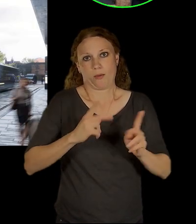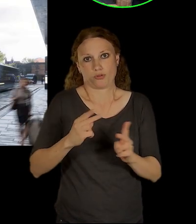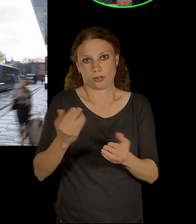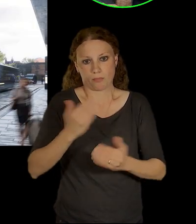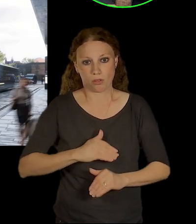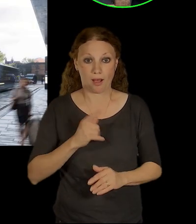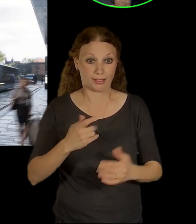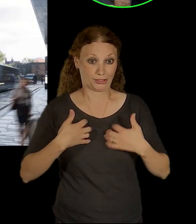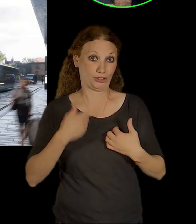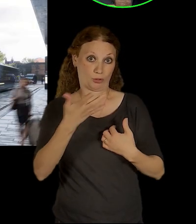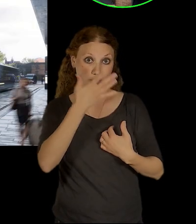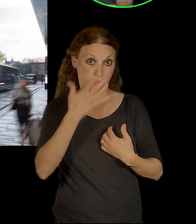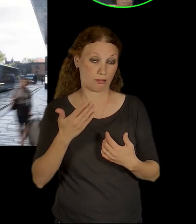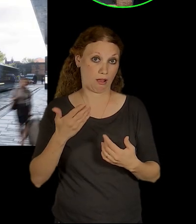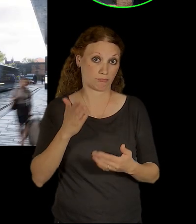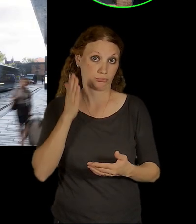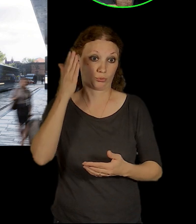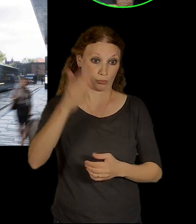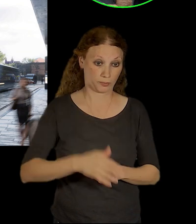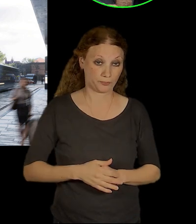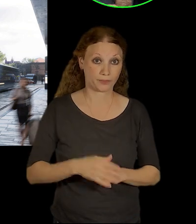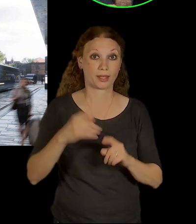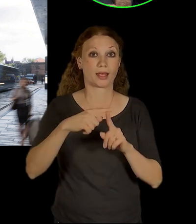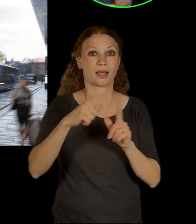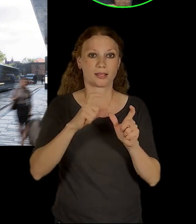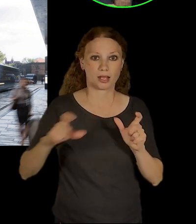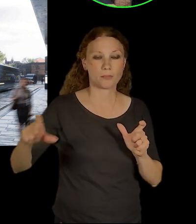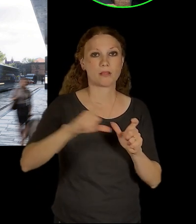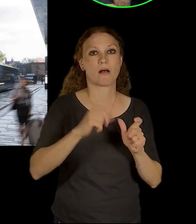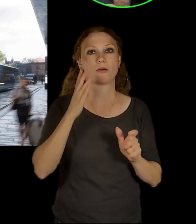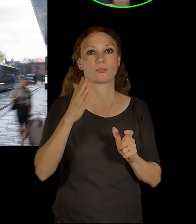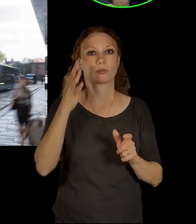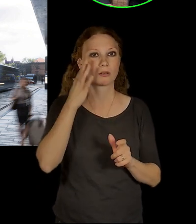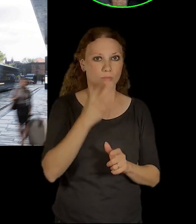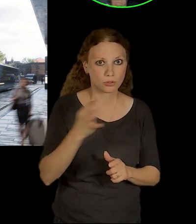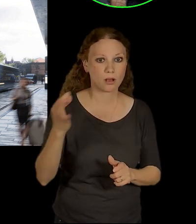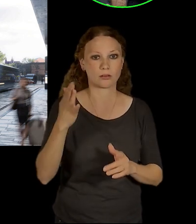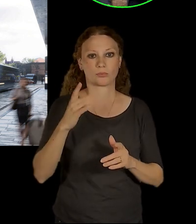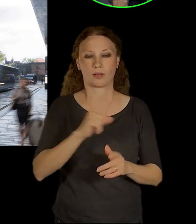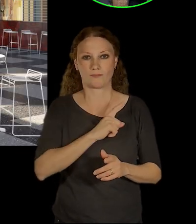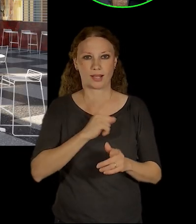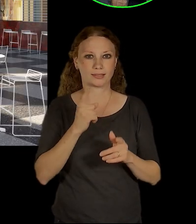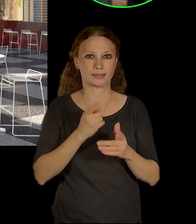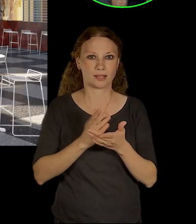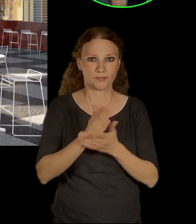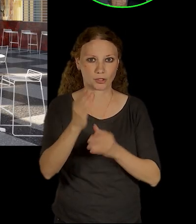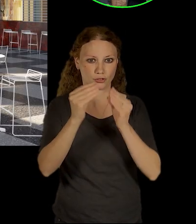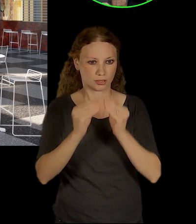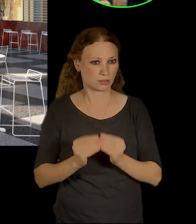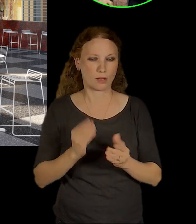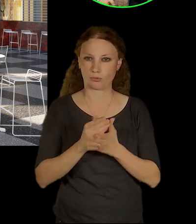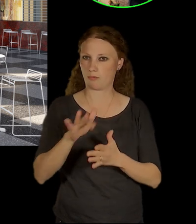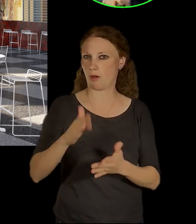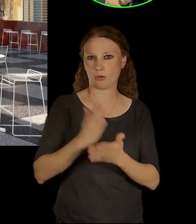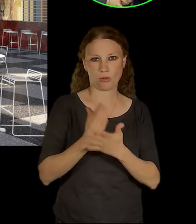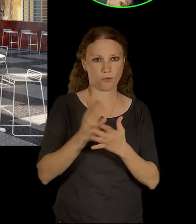se to dostaví. Ten terminál bude moderní, bude mít i vlastní navigační systém, to je všechno domyšlené, ale myslím si,